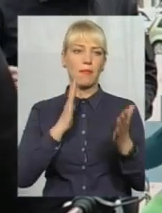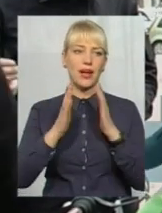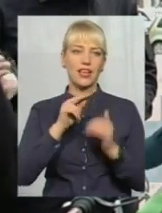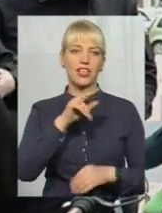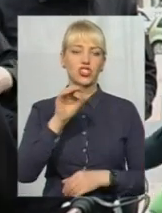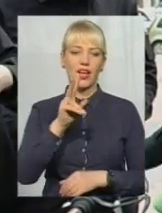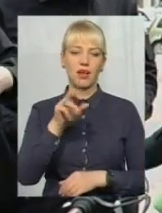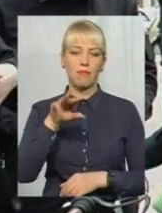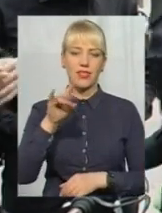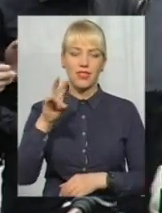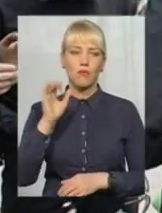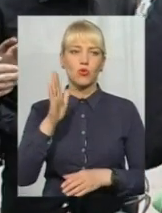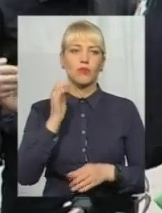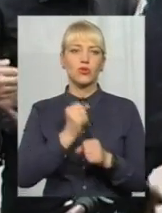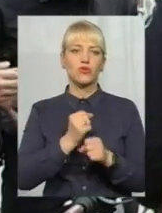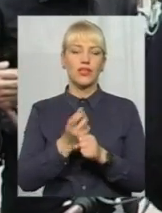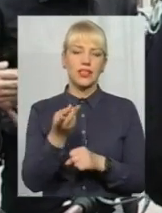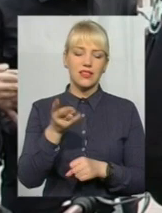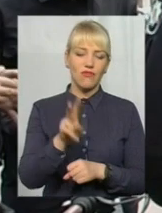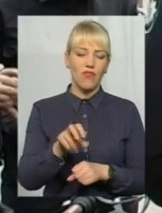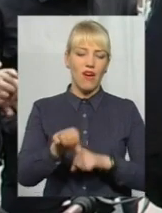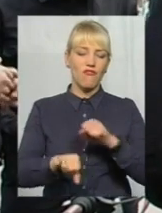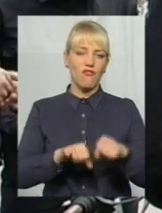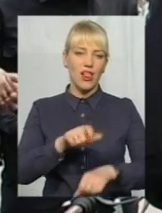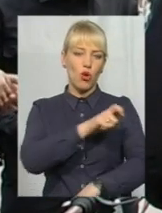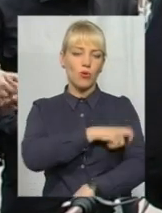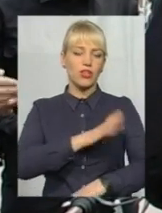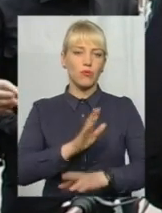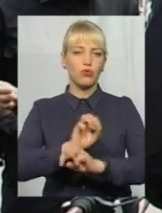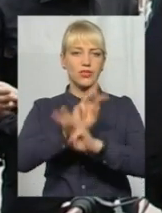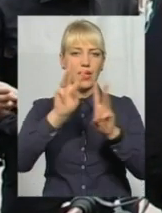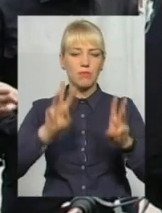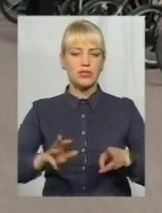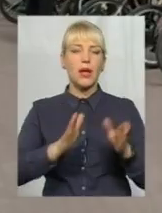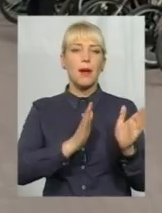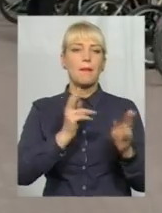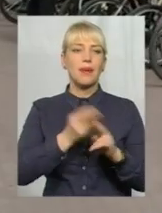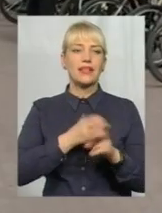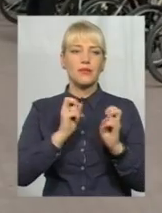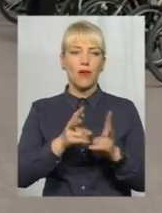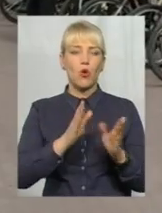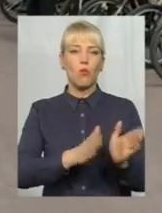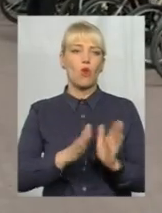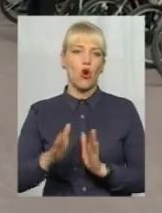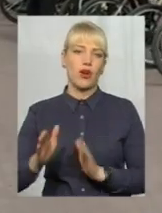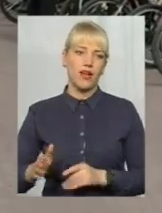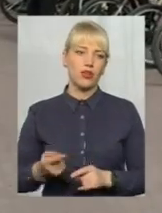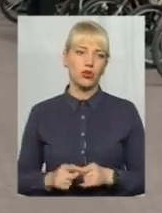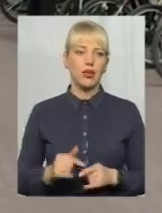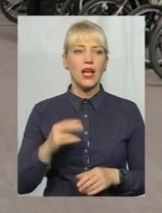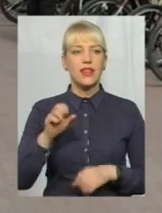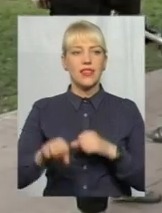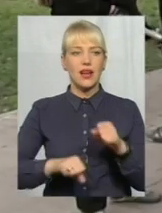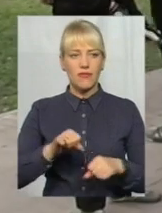працювати два велопатруля, які будуть забезпечувати безпеку та порядок на території парку. На двоколісний нині пересіла і лікарка